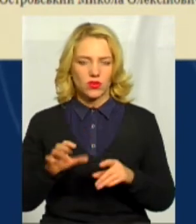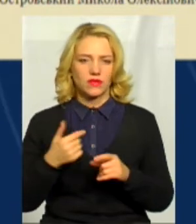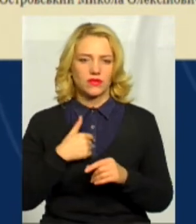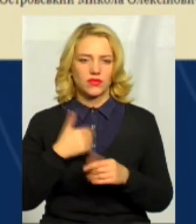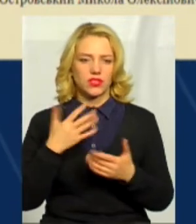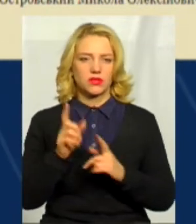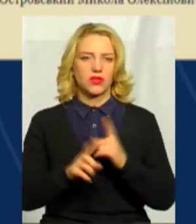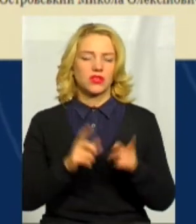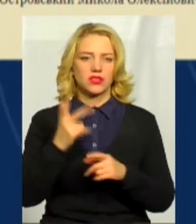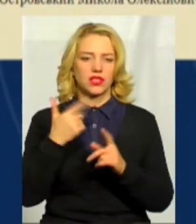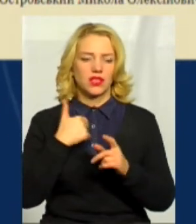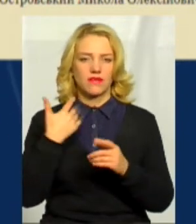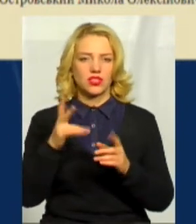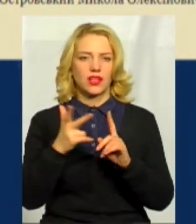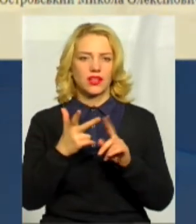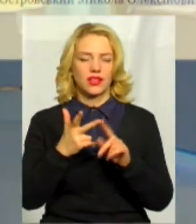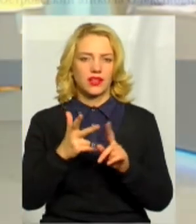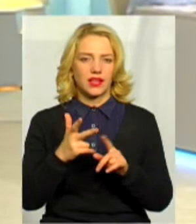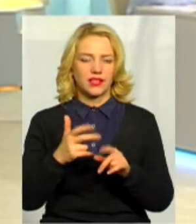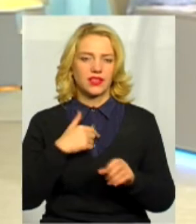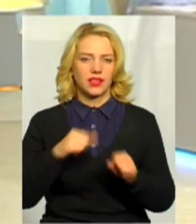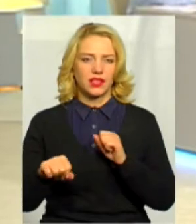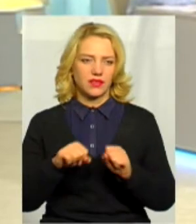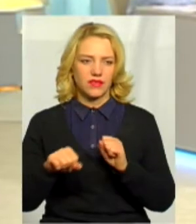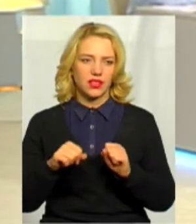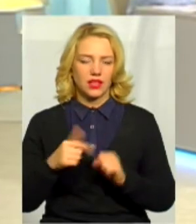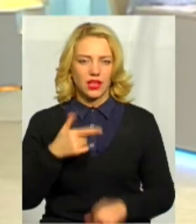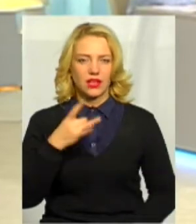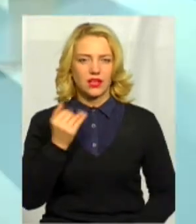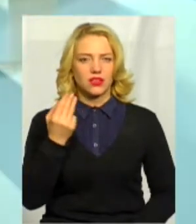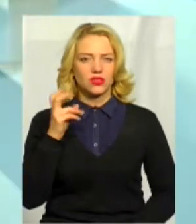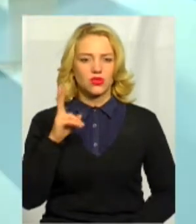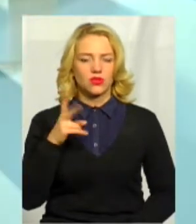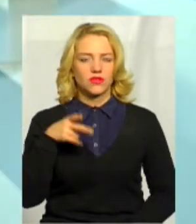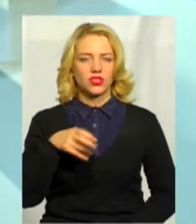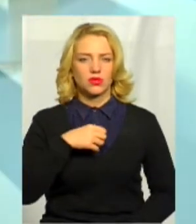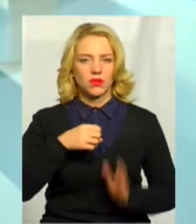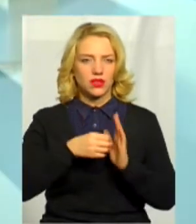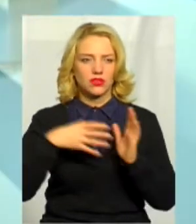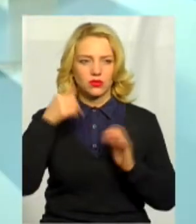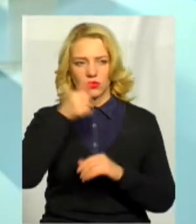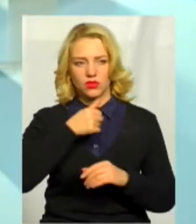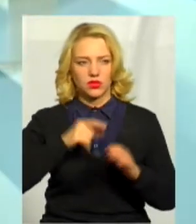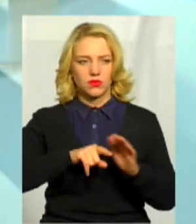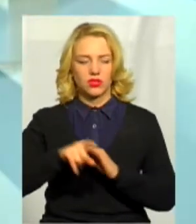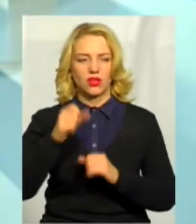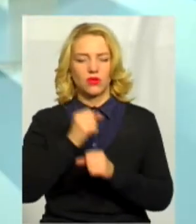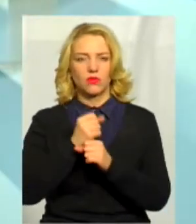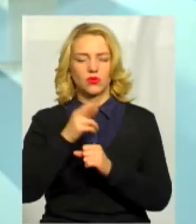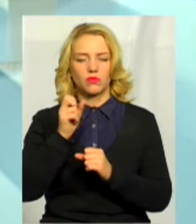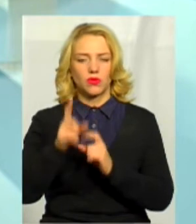Тетяна Грищук в 2015 році розпочала роботу по